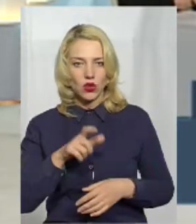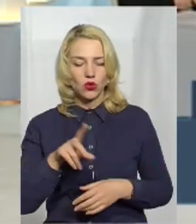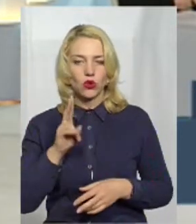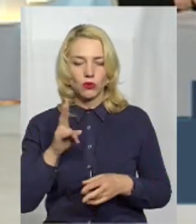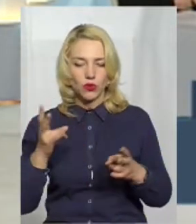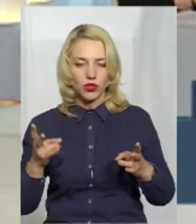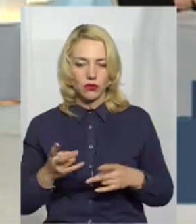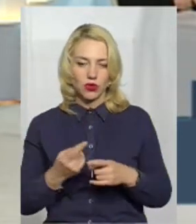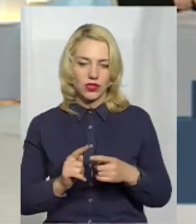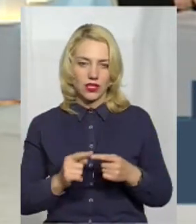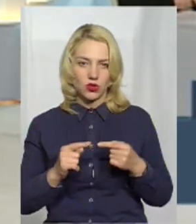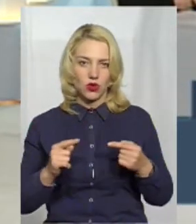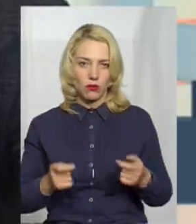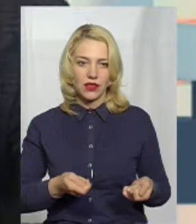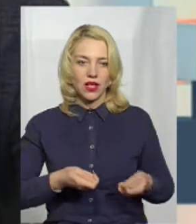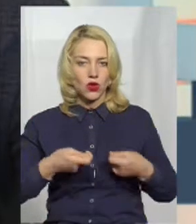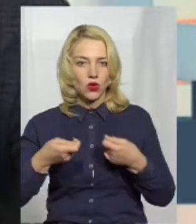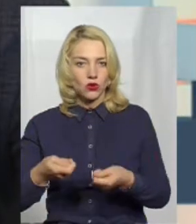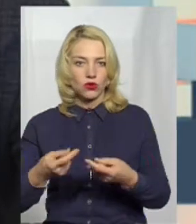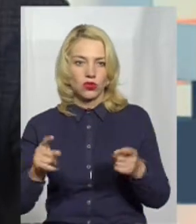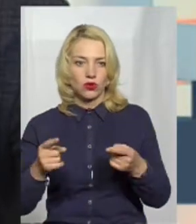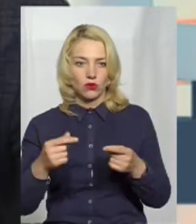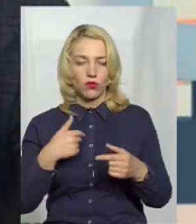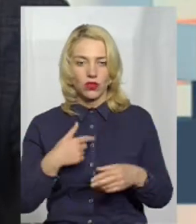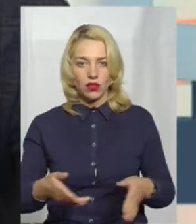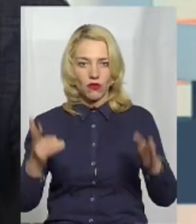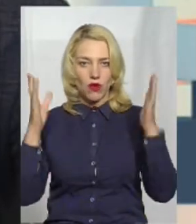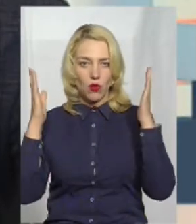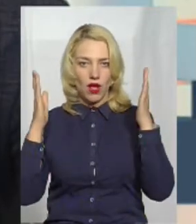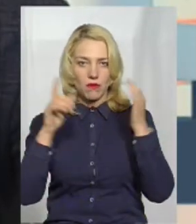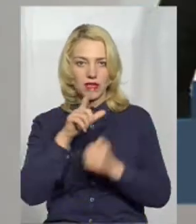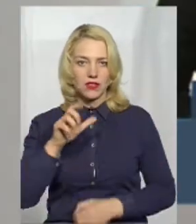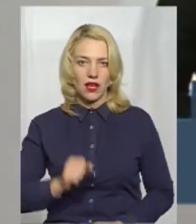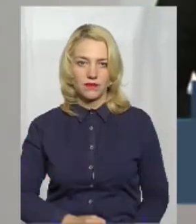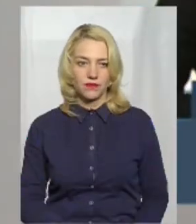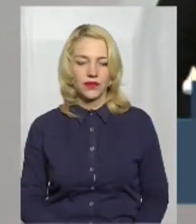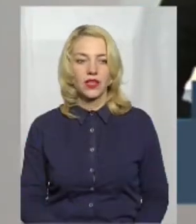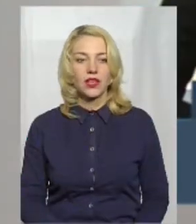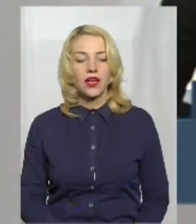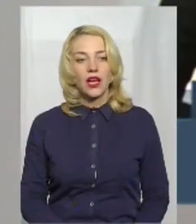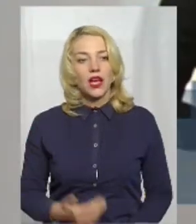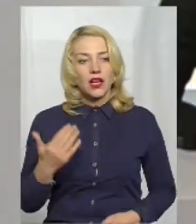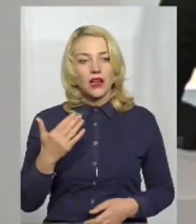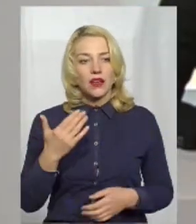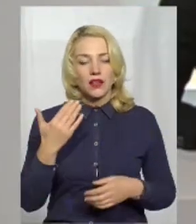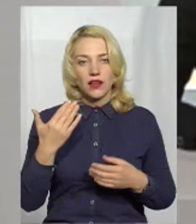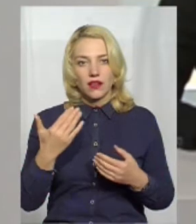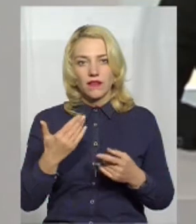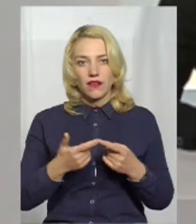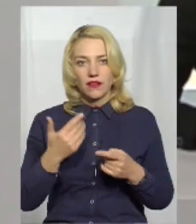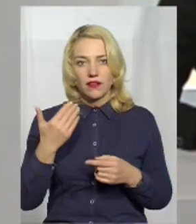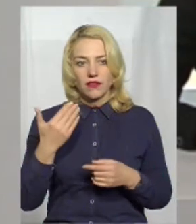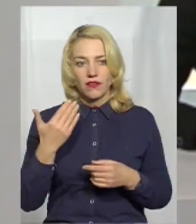потрібно теж ці інструменти доносити. Тому я точно двома руками за такі заходи. А ось ви, я дивився, в релі,